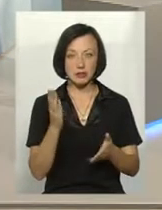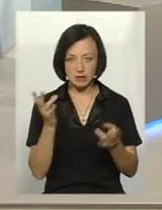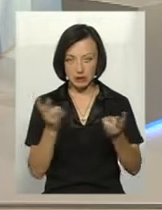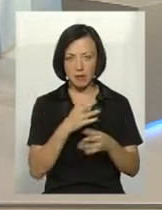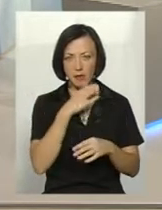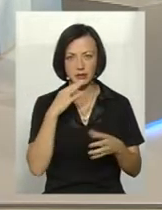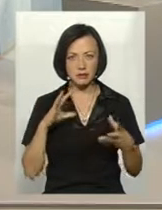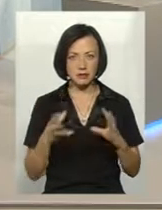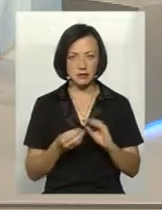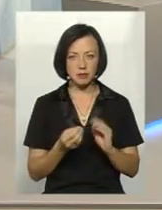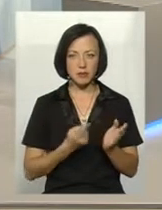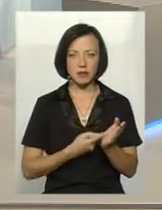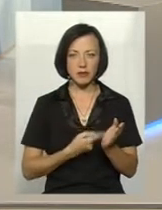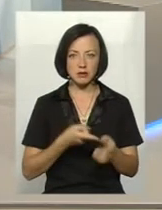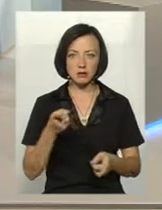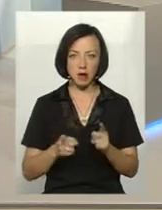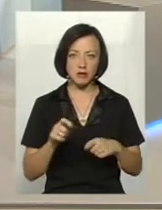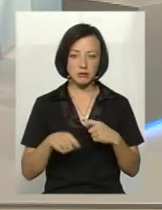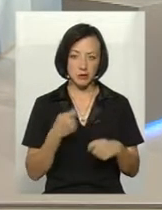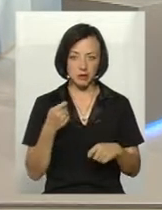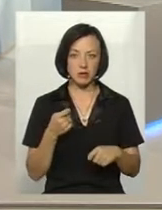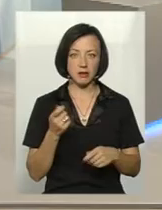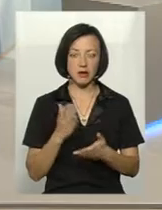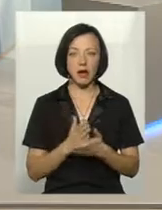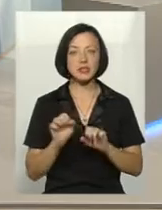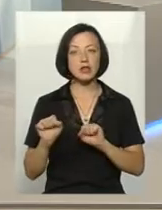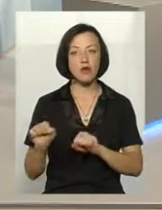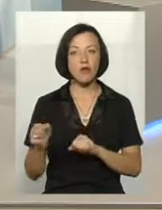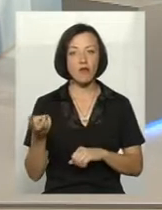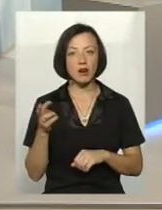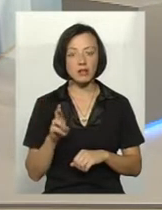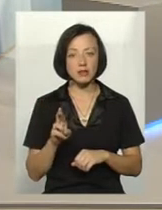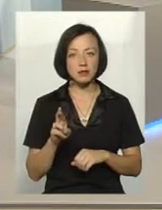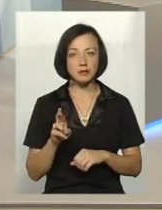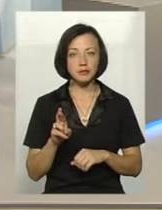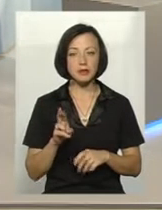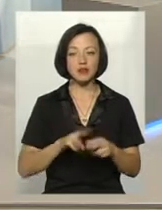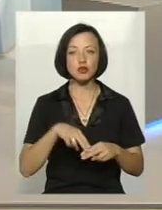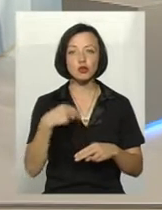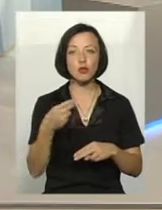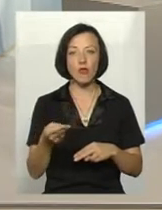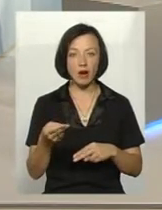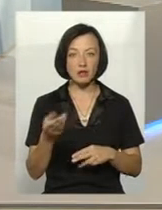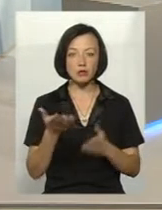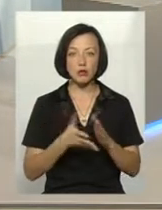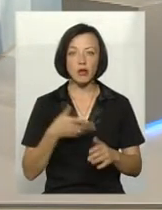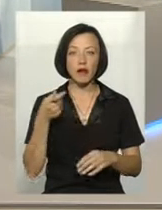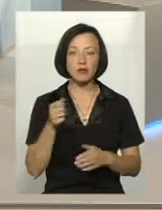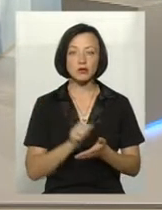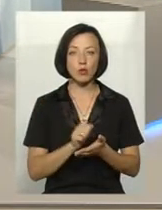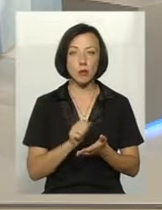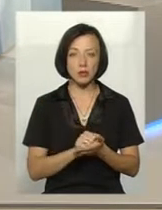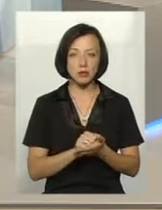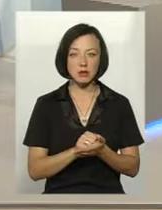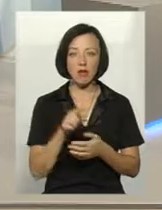звітності, аби підтвердити, що справді збитки ж понесені. Страхування мають на увазі? Я маю на увазі відшкодування, навіть якщо подавати документи,